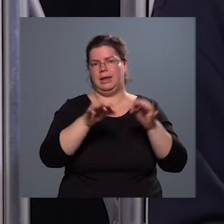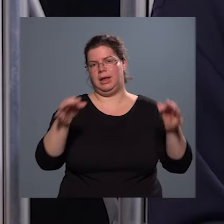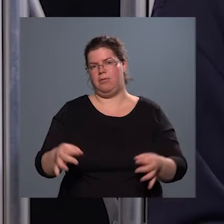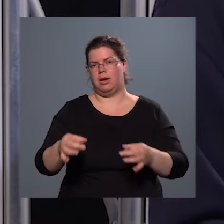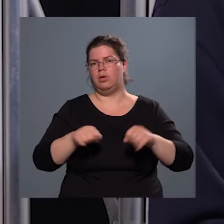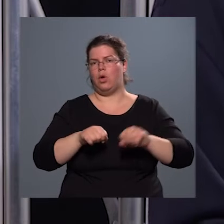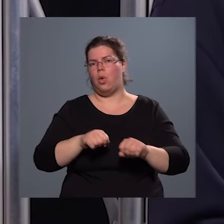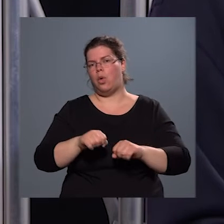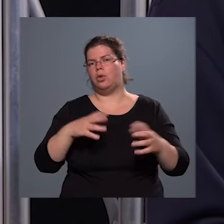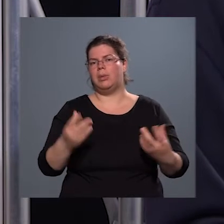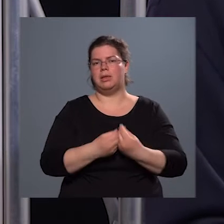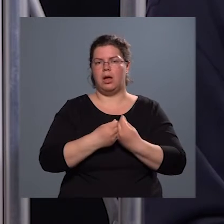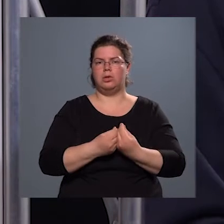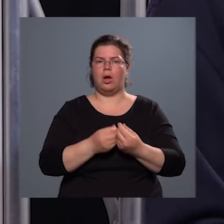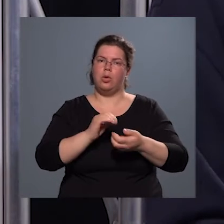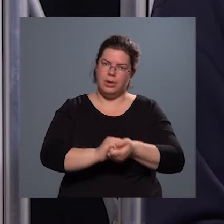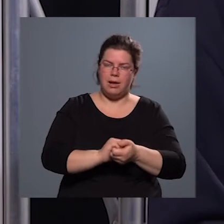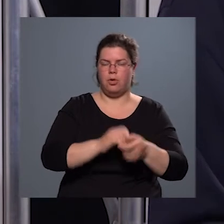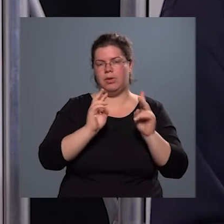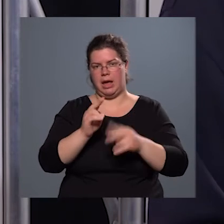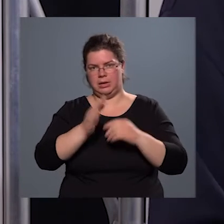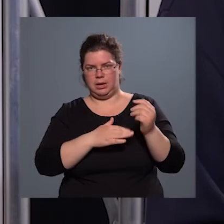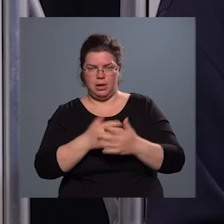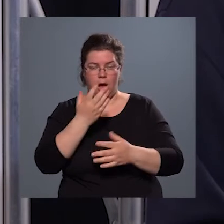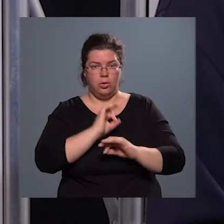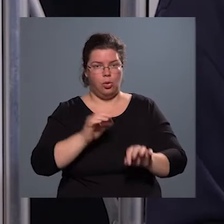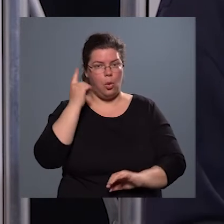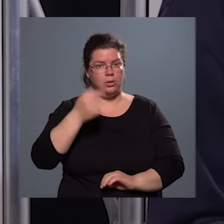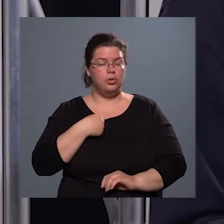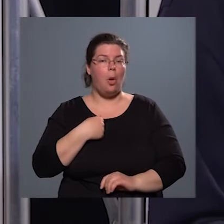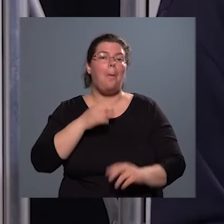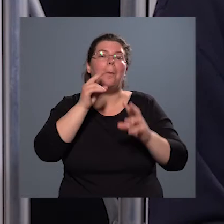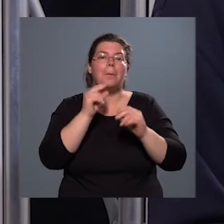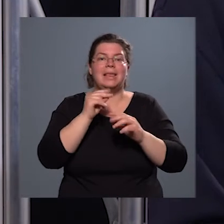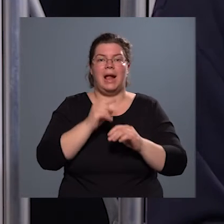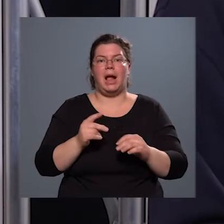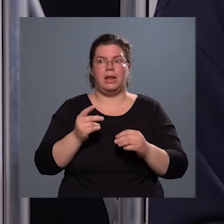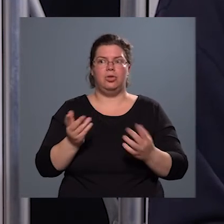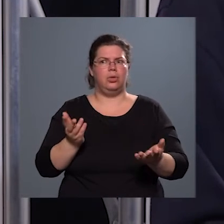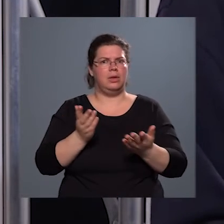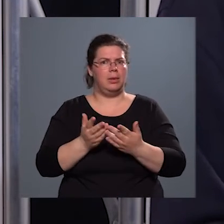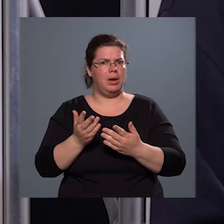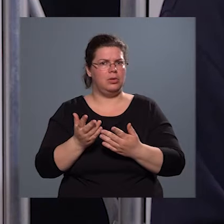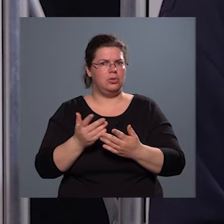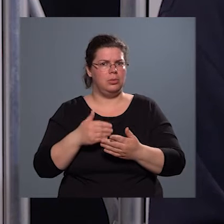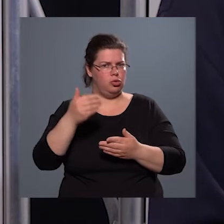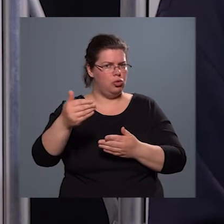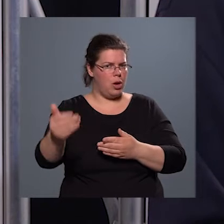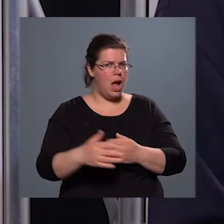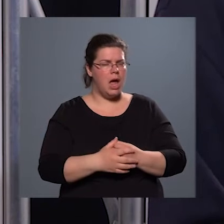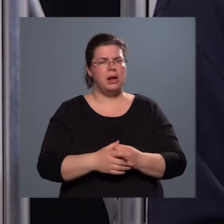összefogva lehet kezelni. Ha jól tudom, akkor beszélgetésünkhöz képest nem is olyan sokára